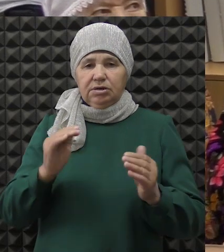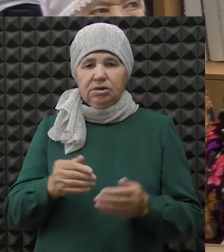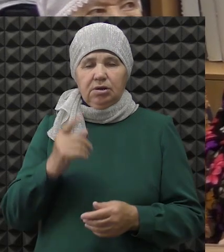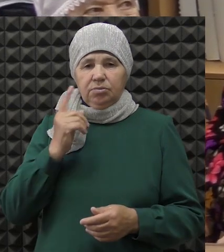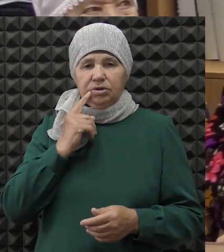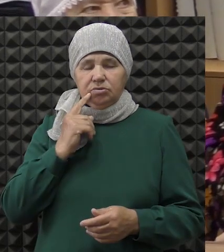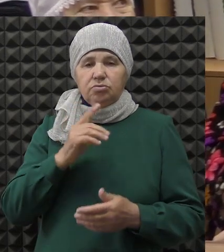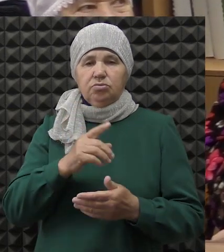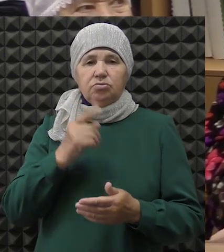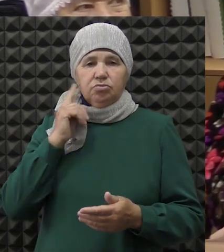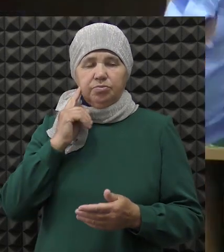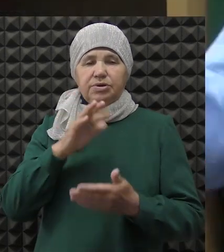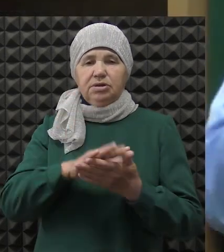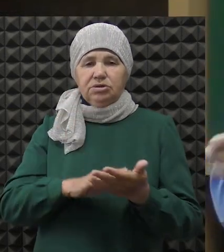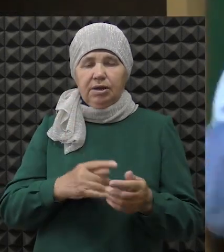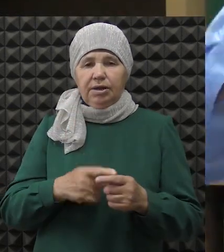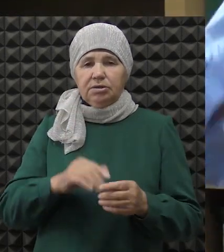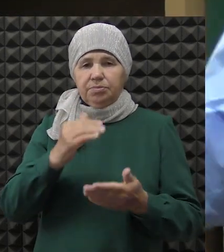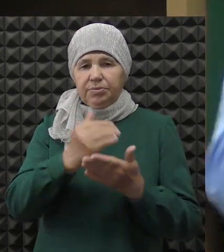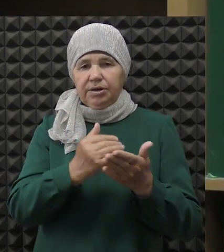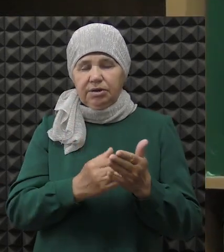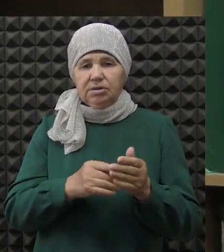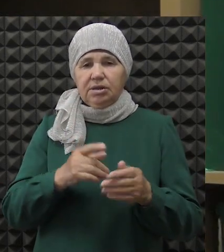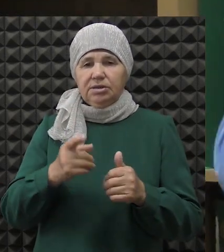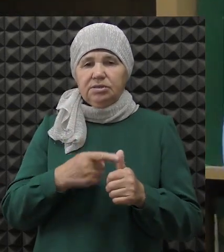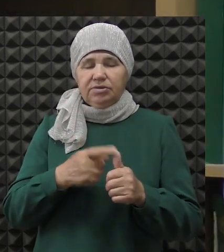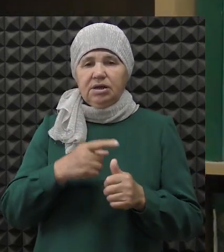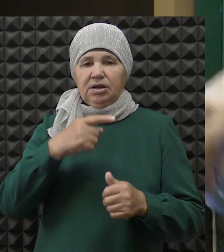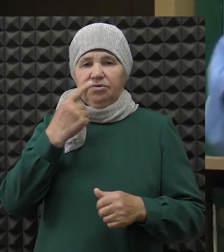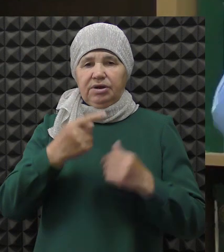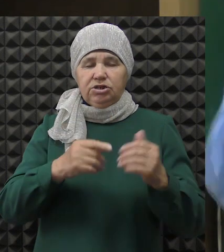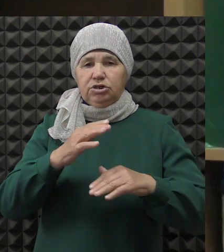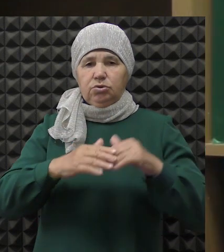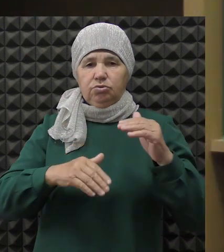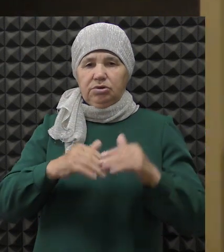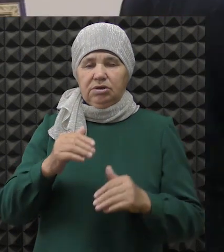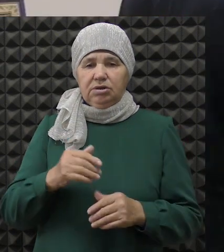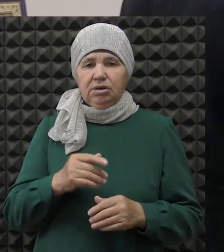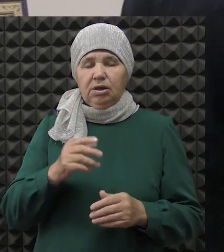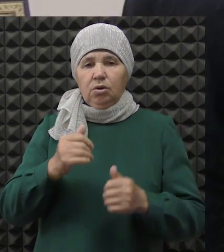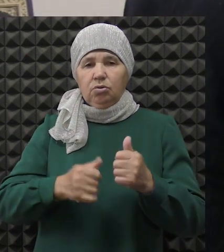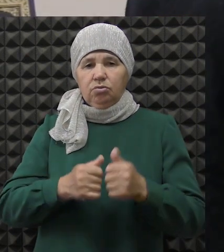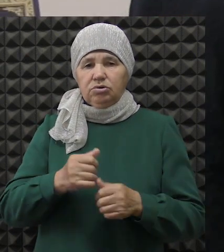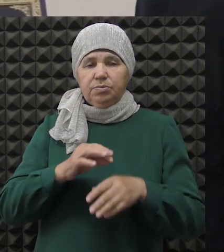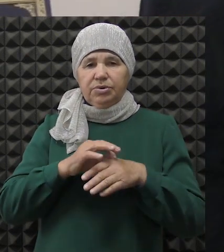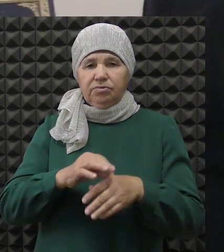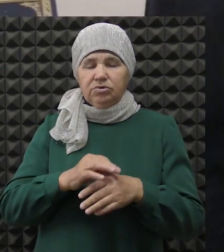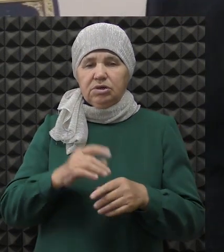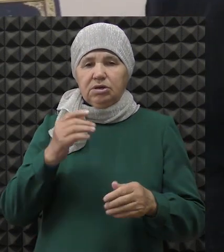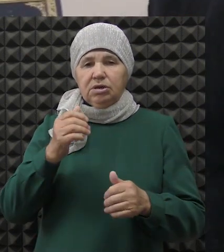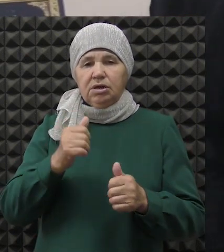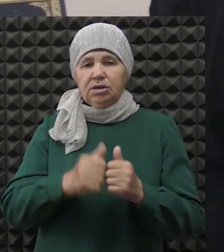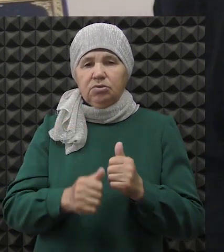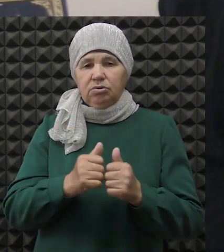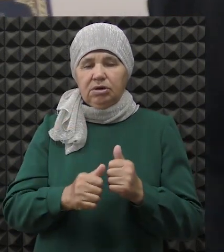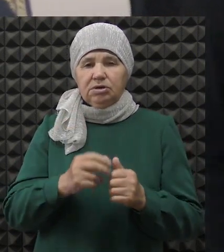ограничения по слуху, продолжается. И этот проект фонда Ярдам носит название «Говорящие руки». Курс реабилитации по нему проводится на